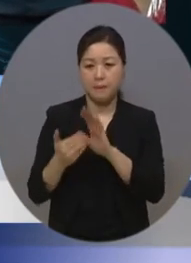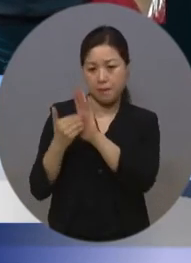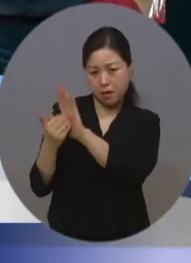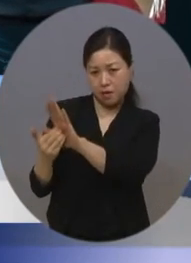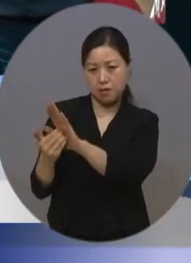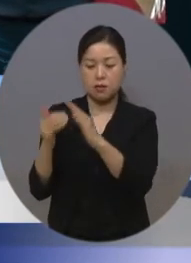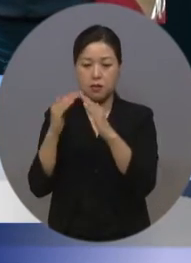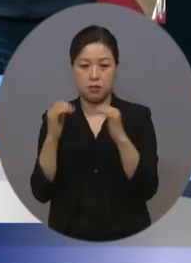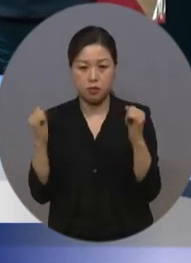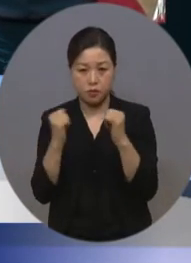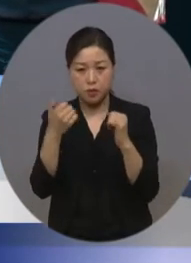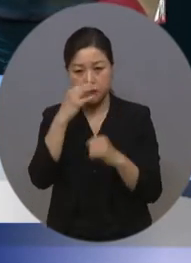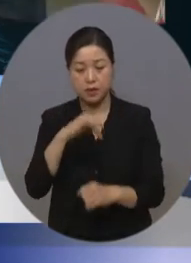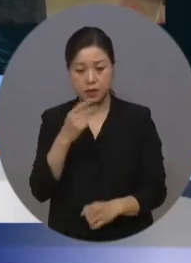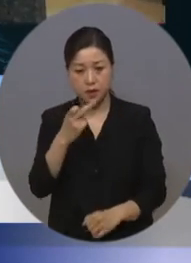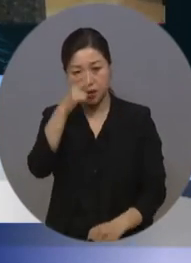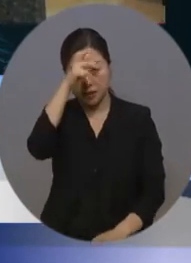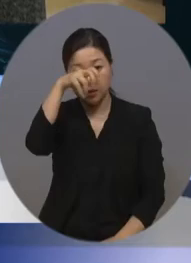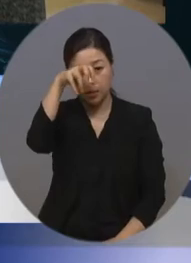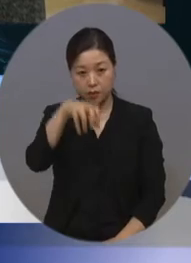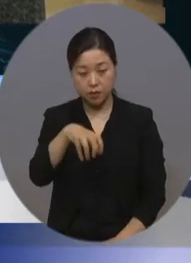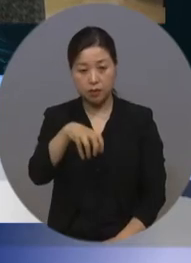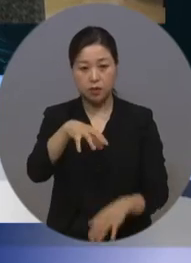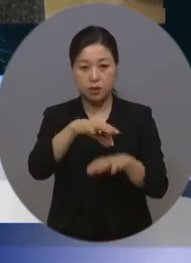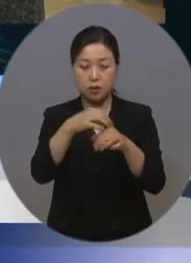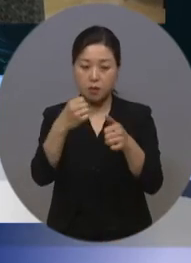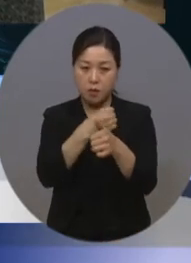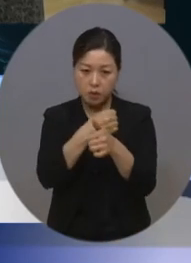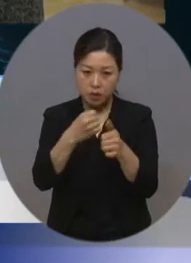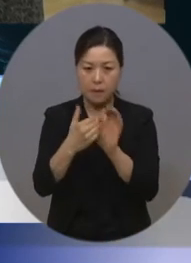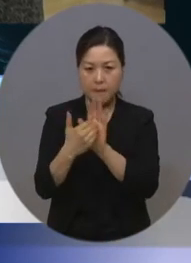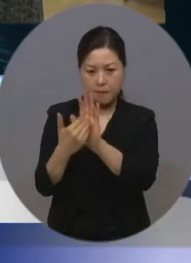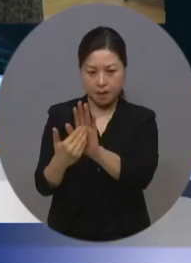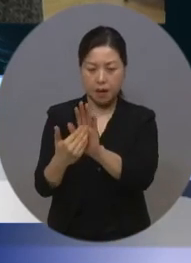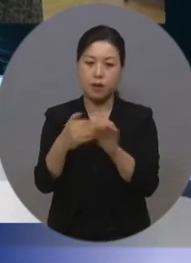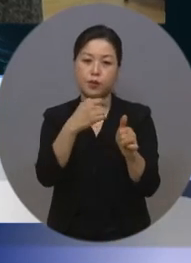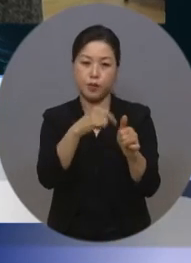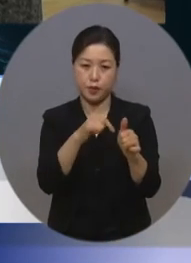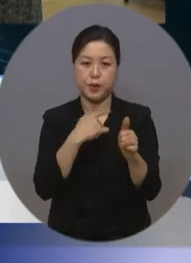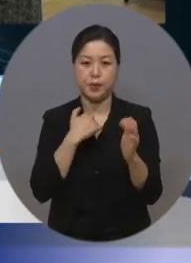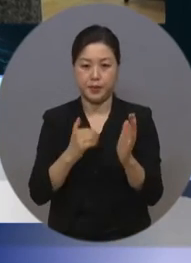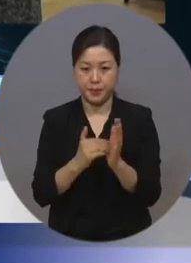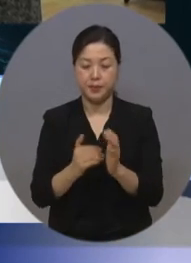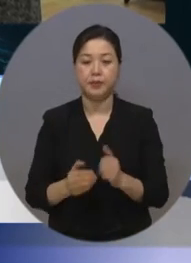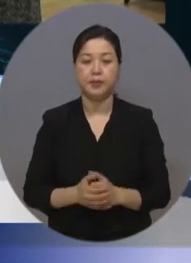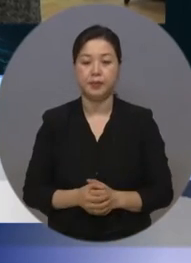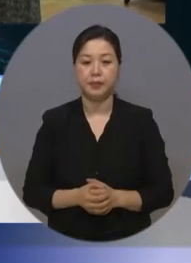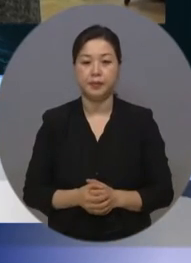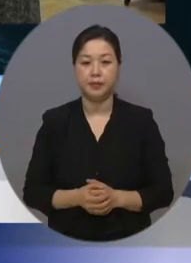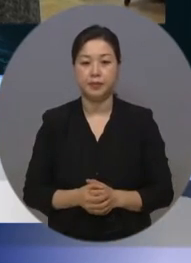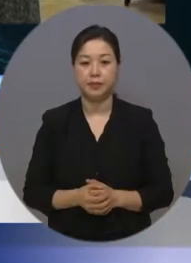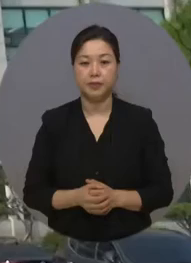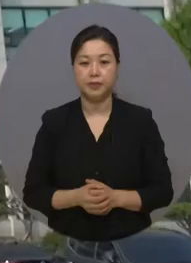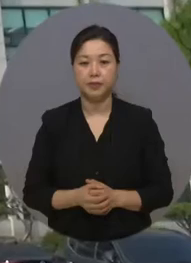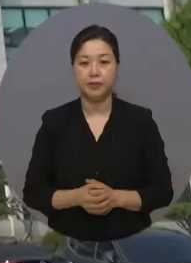전북 익산경찰서가 성폭력 예방 교육을 진행했습니다. 최정은 기자가 보도합니다.